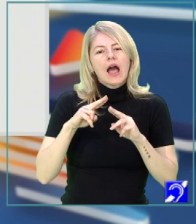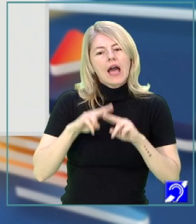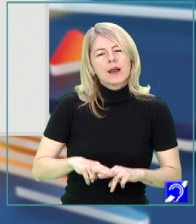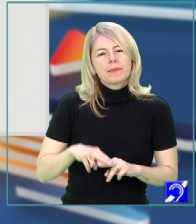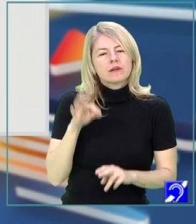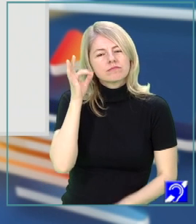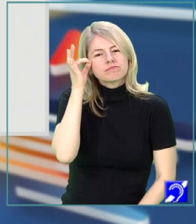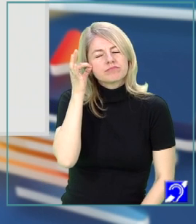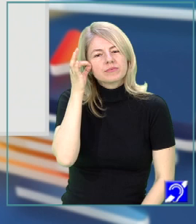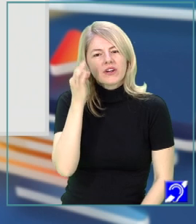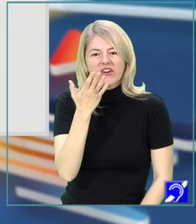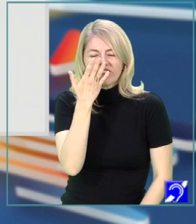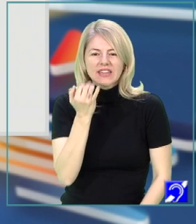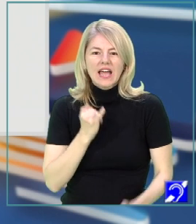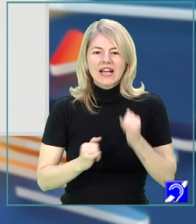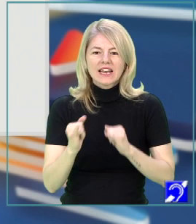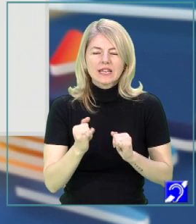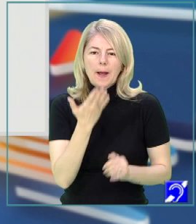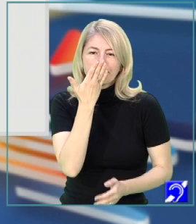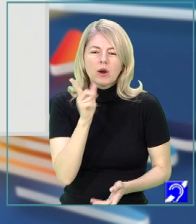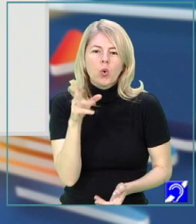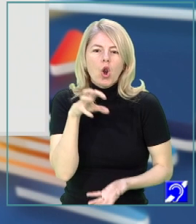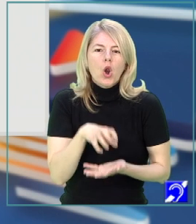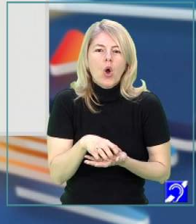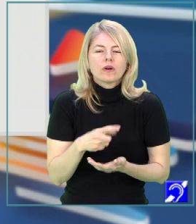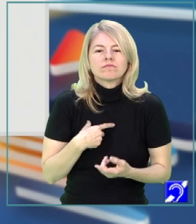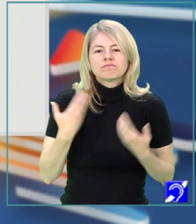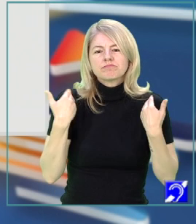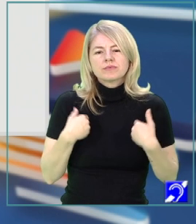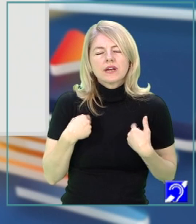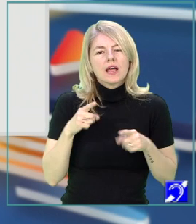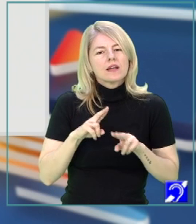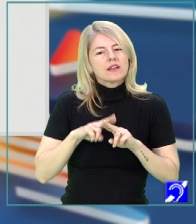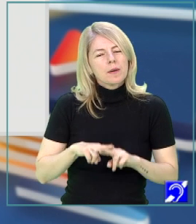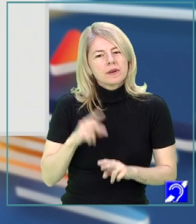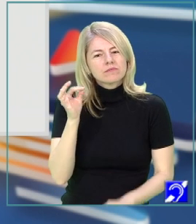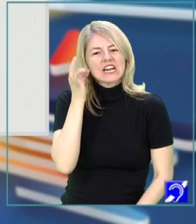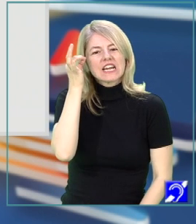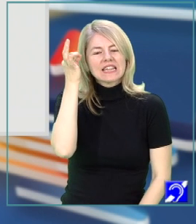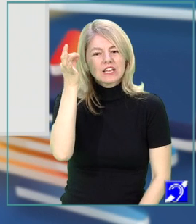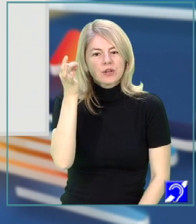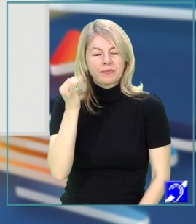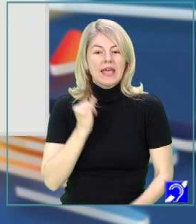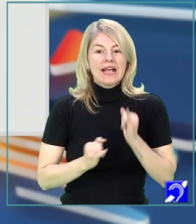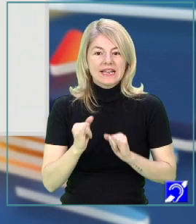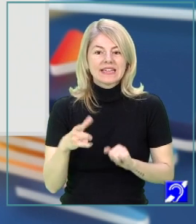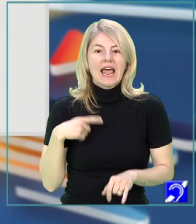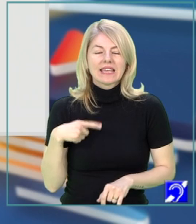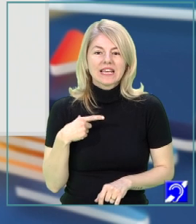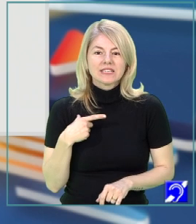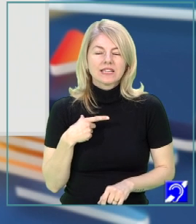înfățișează grădina ca pe un loc prielnic unei stări de meditație. Grădina este, de asemenea,